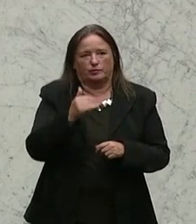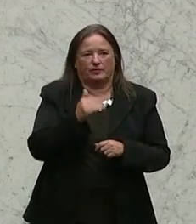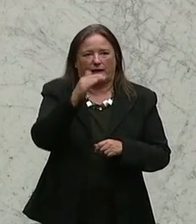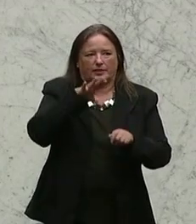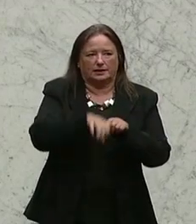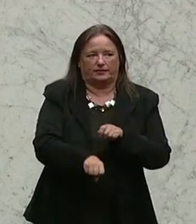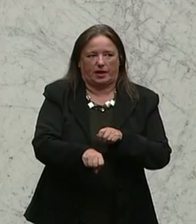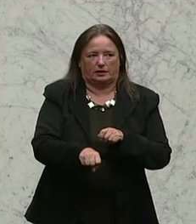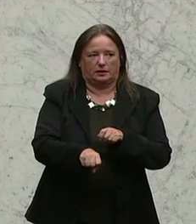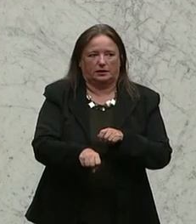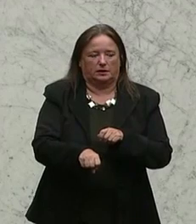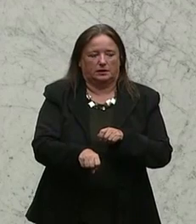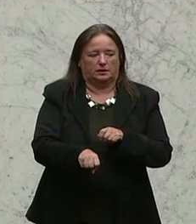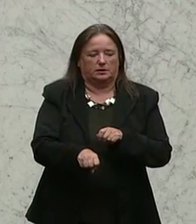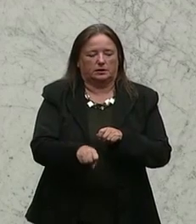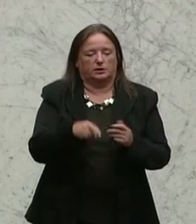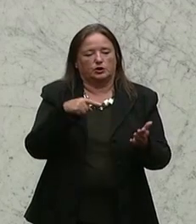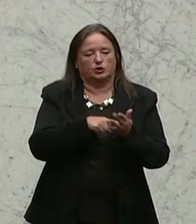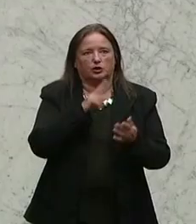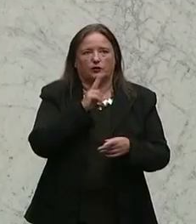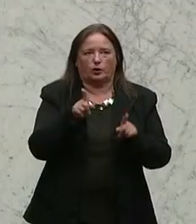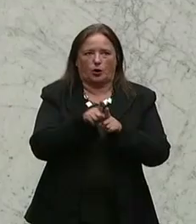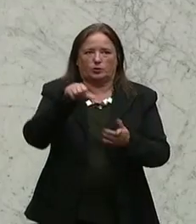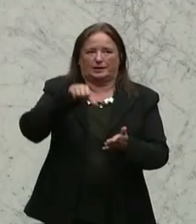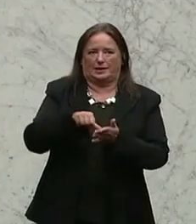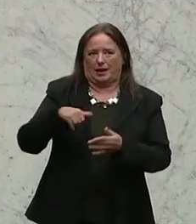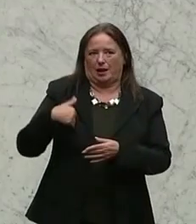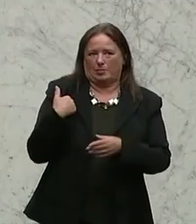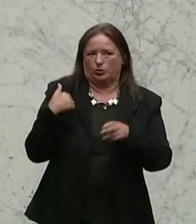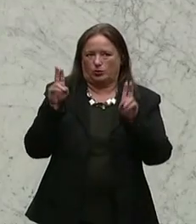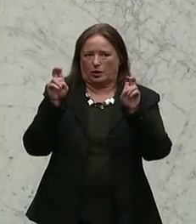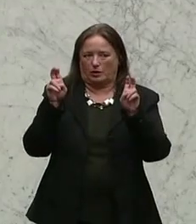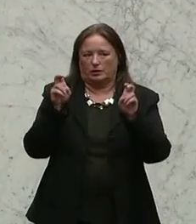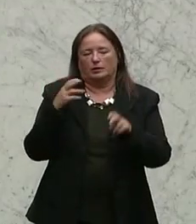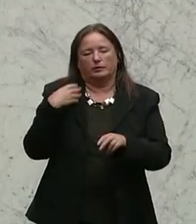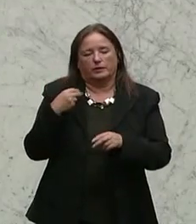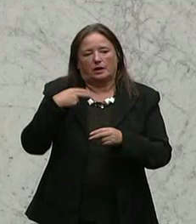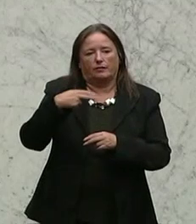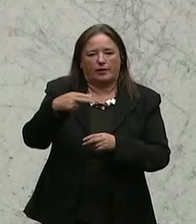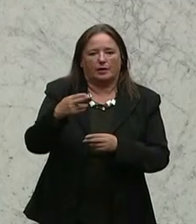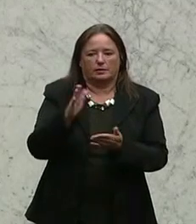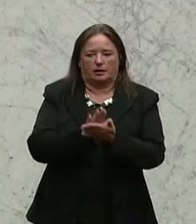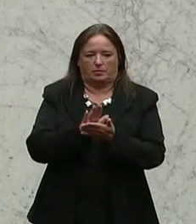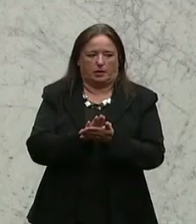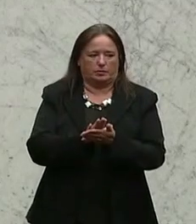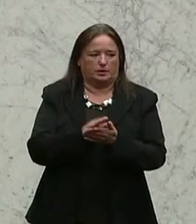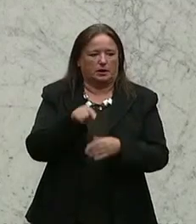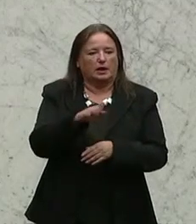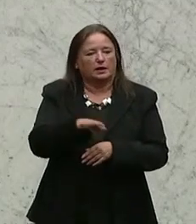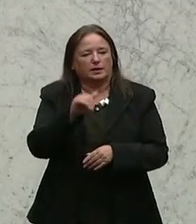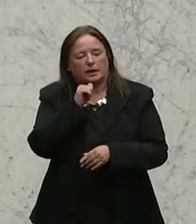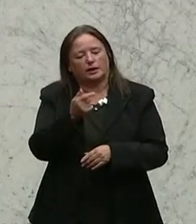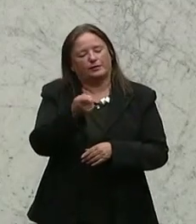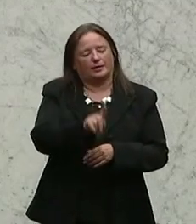ausführlich besprochen, dass Stichwort auch Zentralmatura, das Niveau weiter nach unten gedrückt werden wird, dass unsere Kinder nicht mehr in Talenten entsprechend